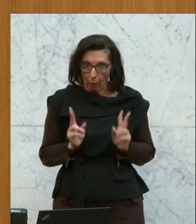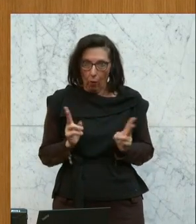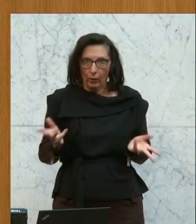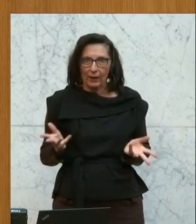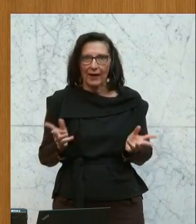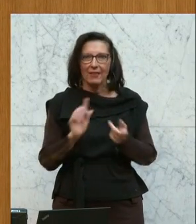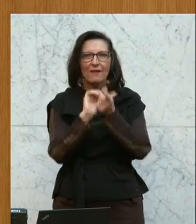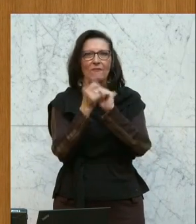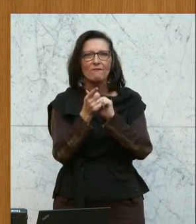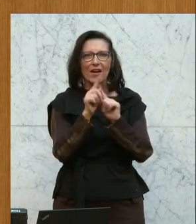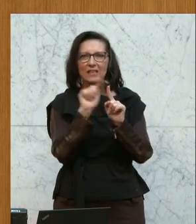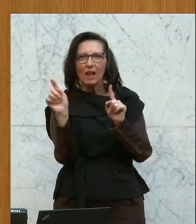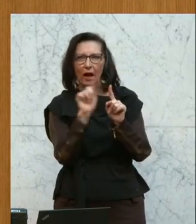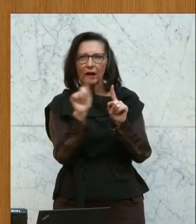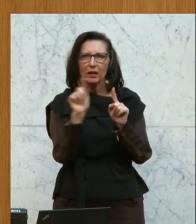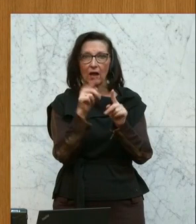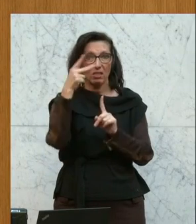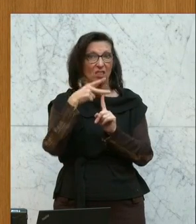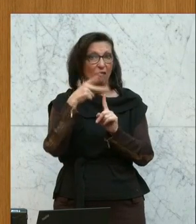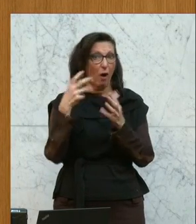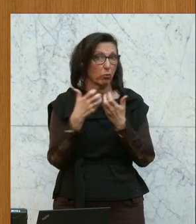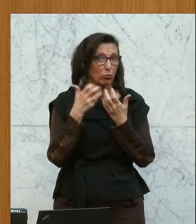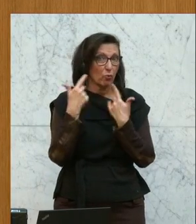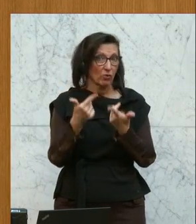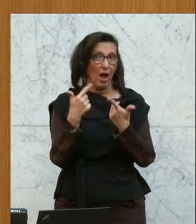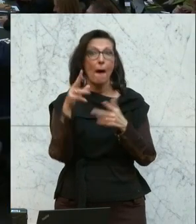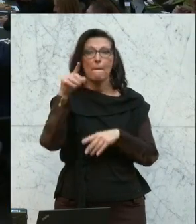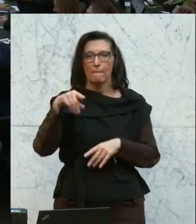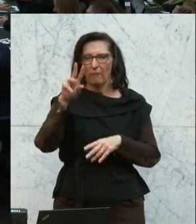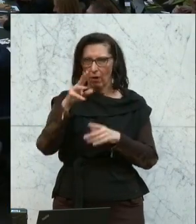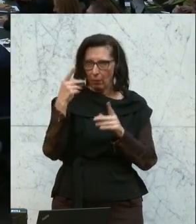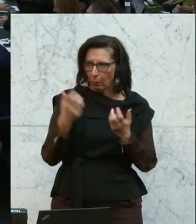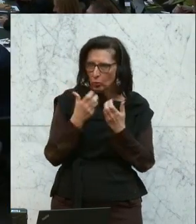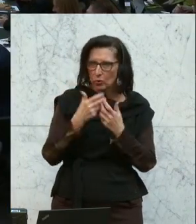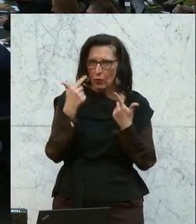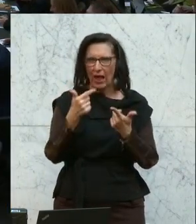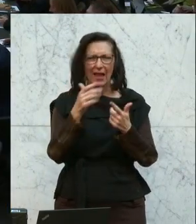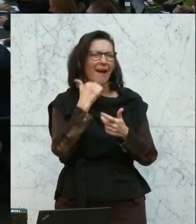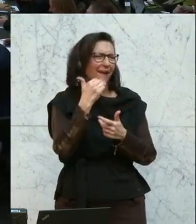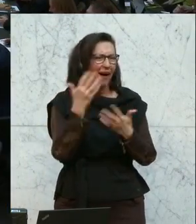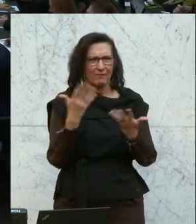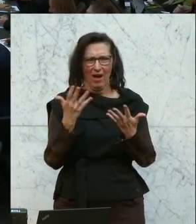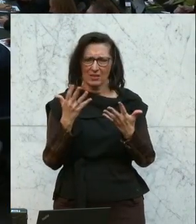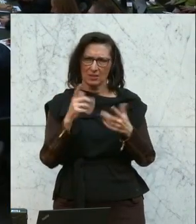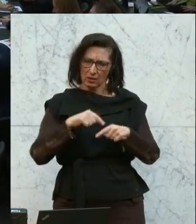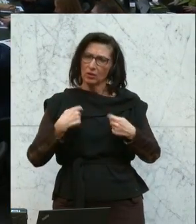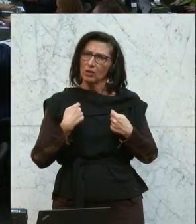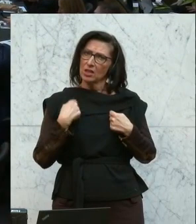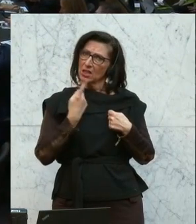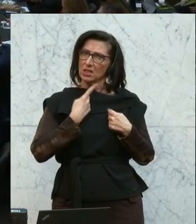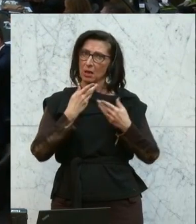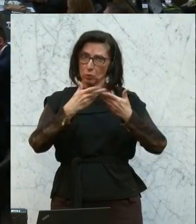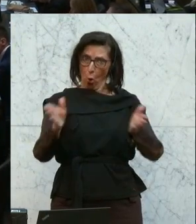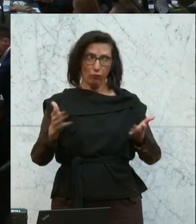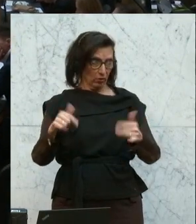Wechselrichtern, von PV-Produktionsanlagen oder wo immer es notwendig ist, auch zu unterstützen. Ich bin hier auch sehr offen, sage ich in diesem